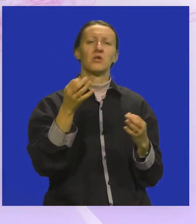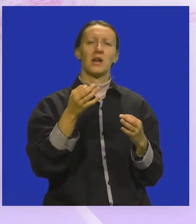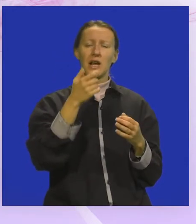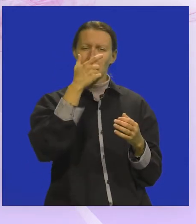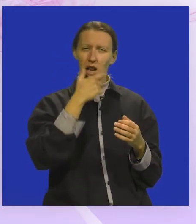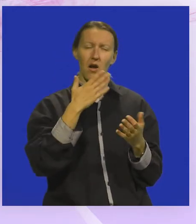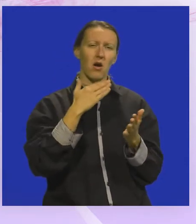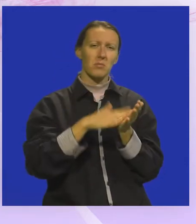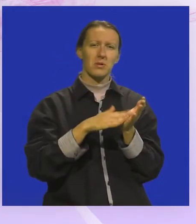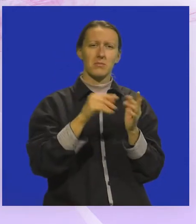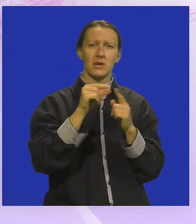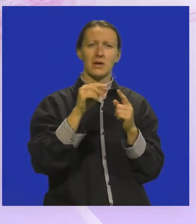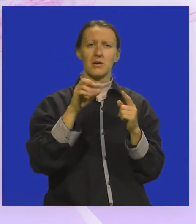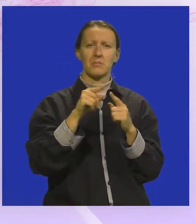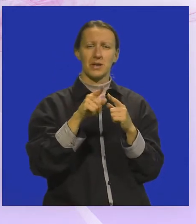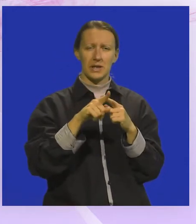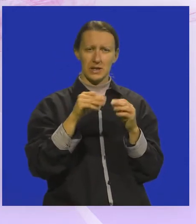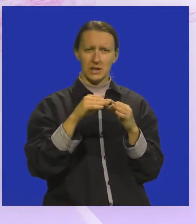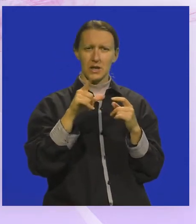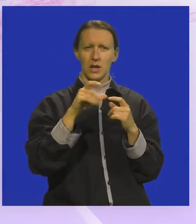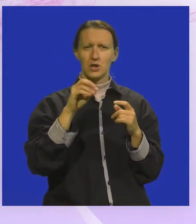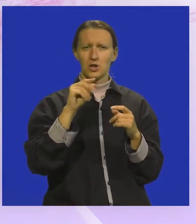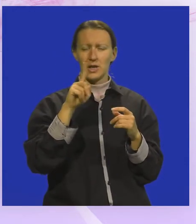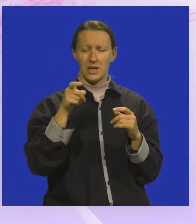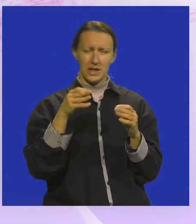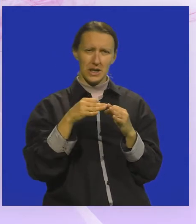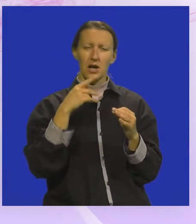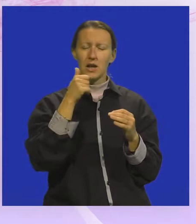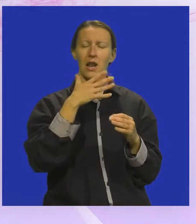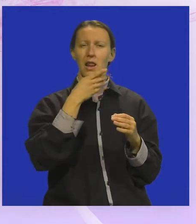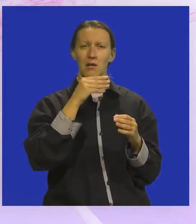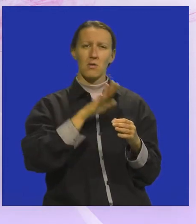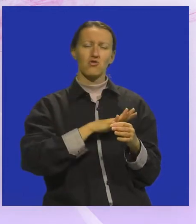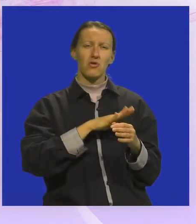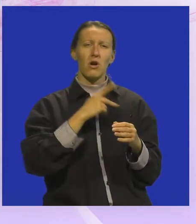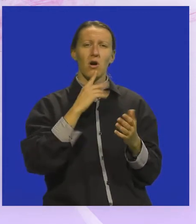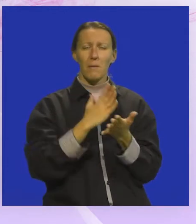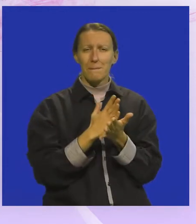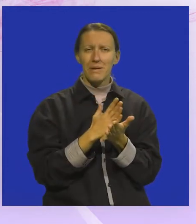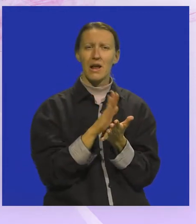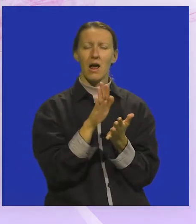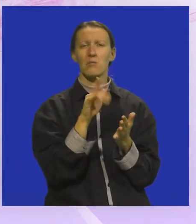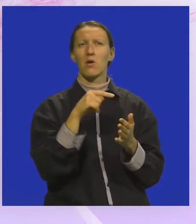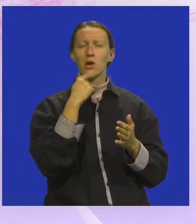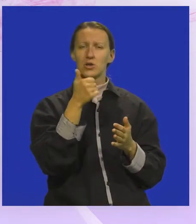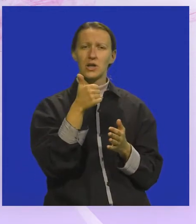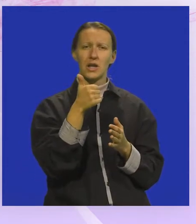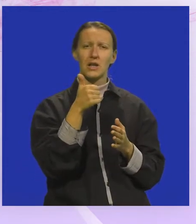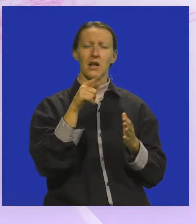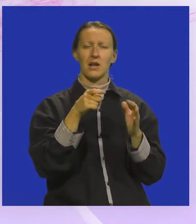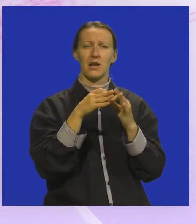likovi kao što je Petra Šerija, to je jedna preljepa žena koja je bila, ajmo reći, jedan James